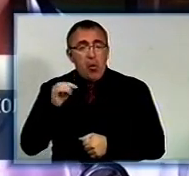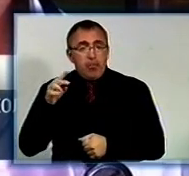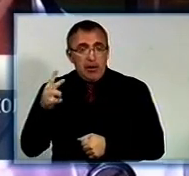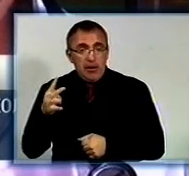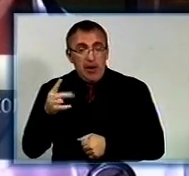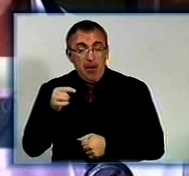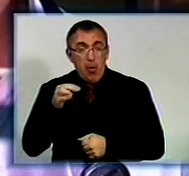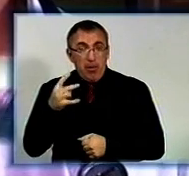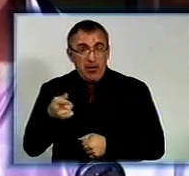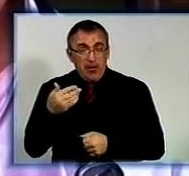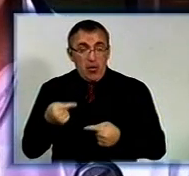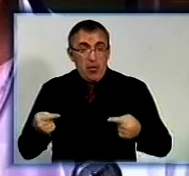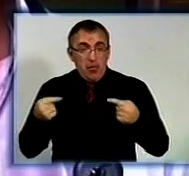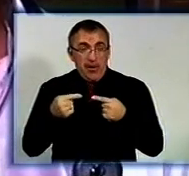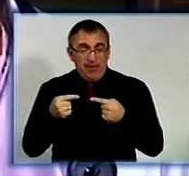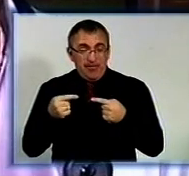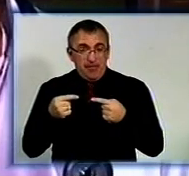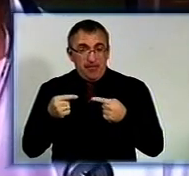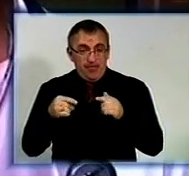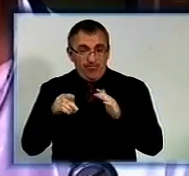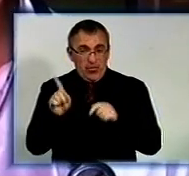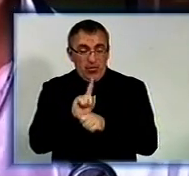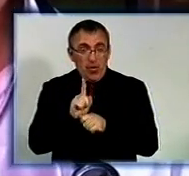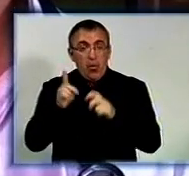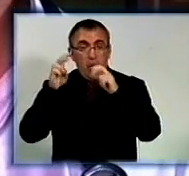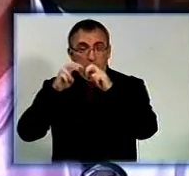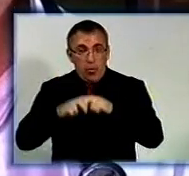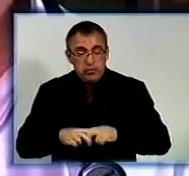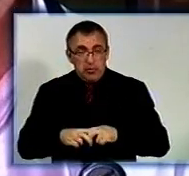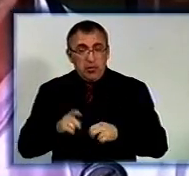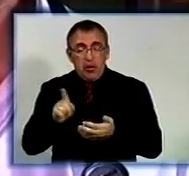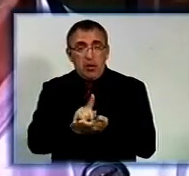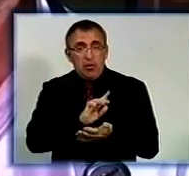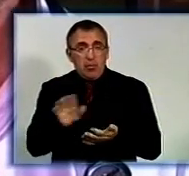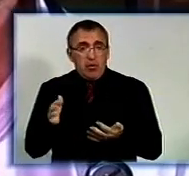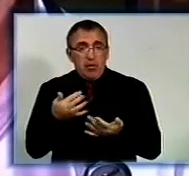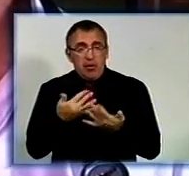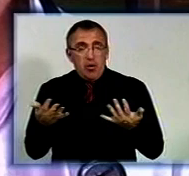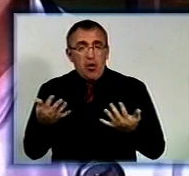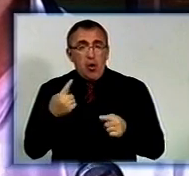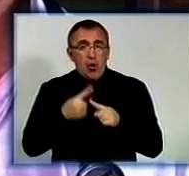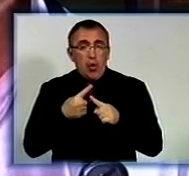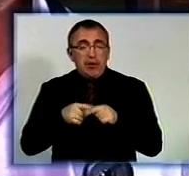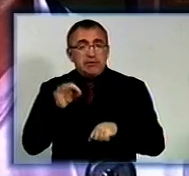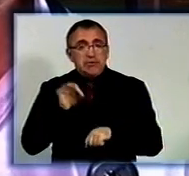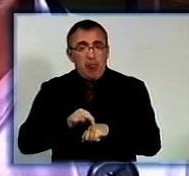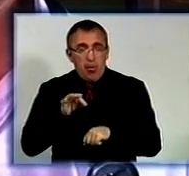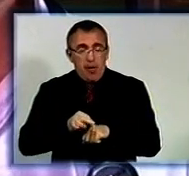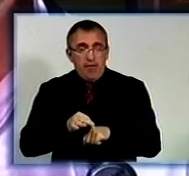зберігання гемоглобіна в преділах норми, він проходить обслідування, у нього не має бути ніяких хронічних заболівань,